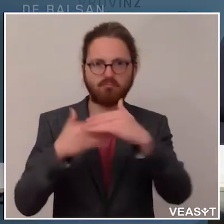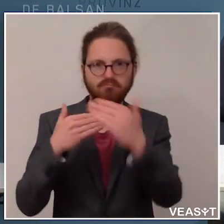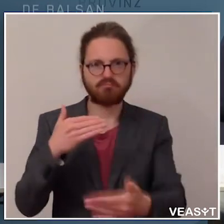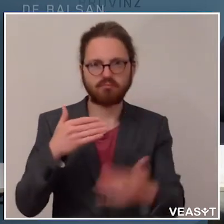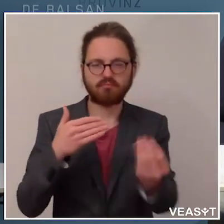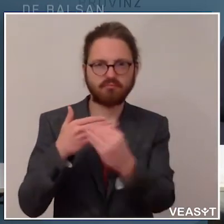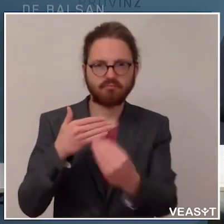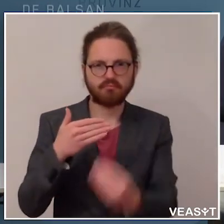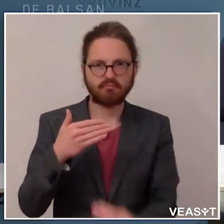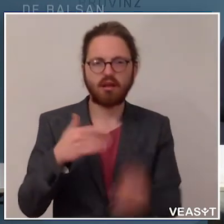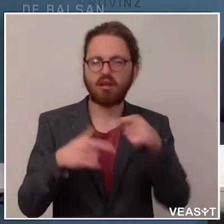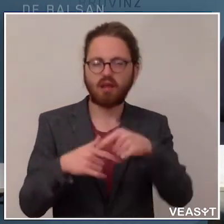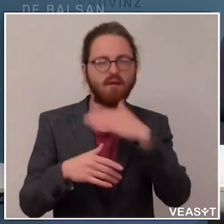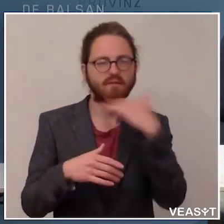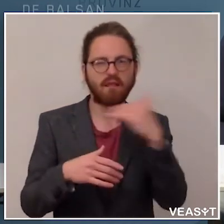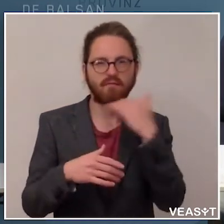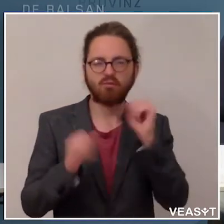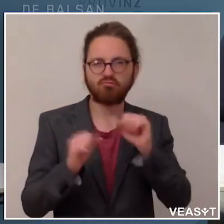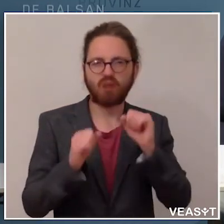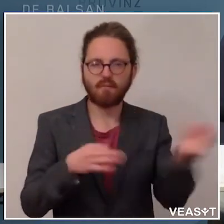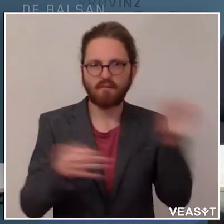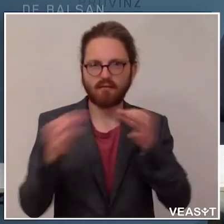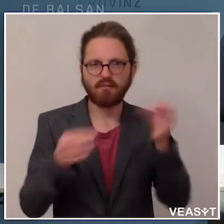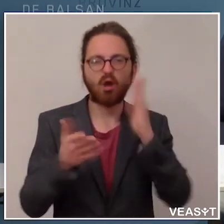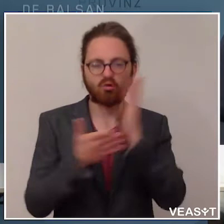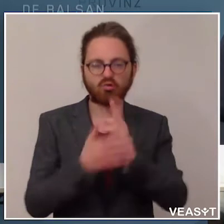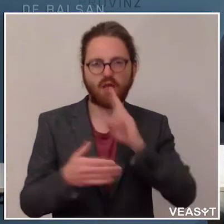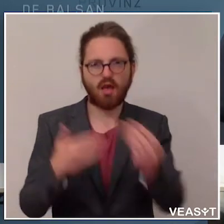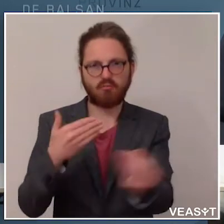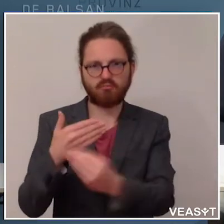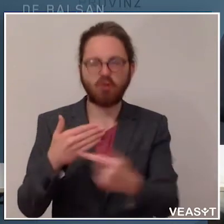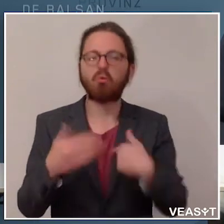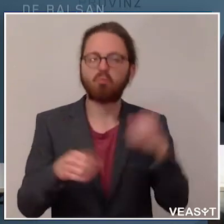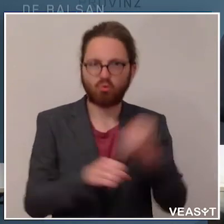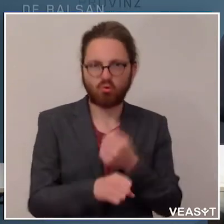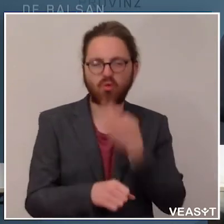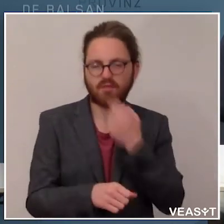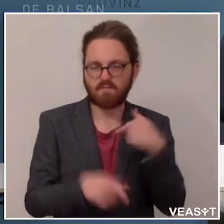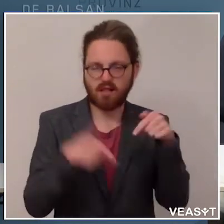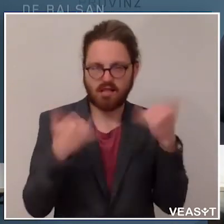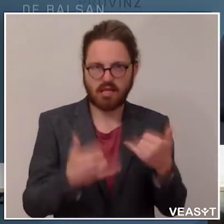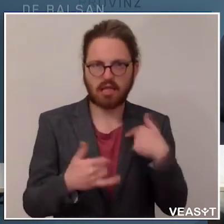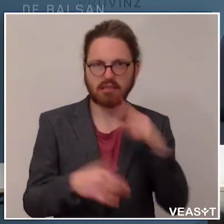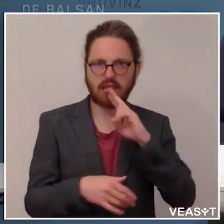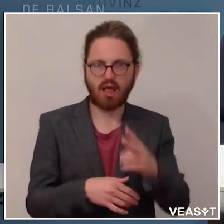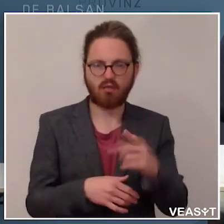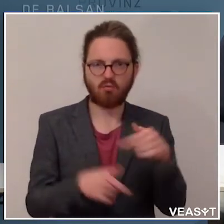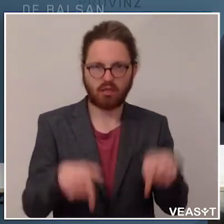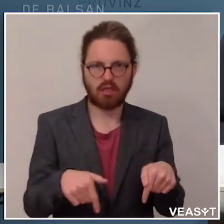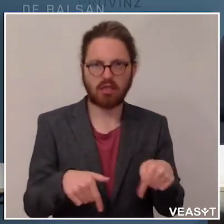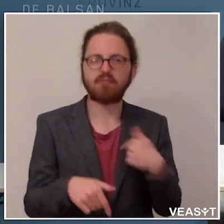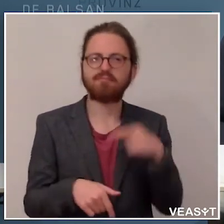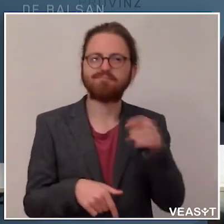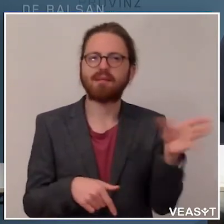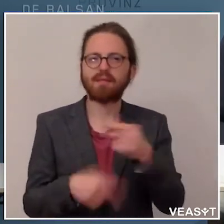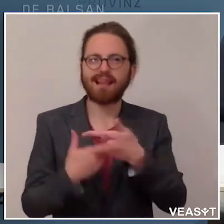gestellten Fragen bereits beantwortet, aber es ist für mich die Gelegenheit, das auch hier zu tun. Es gilt mit diesem neuen Landesgesetz die